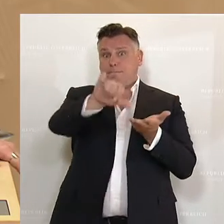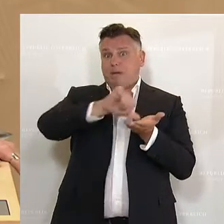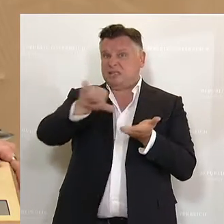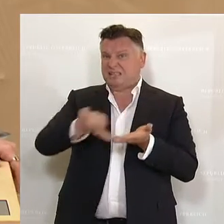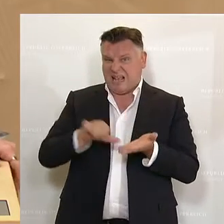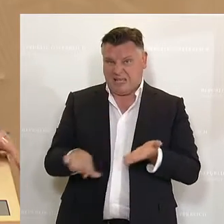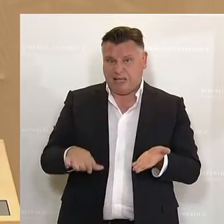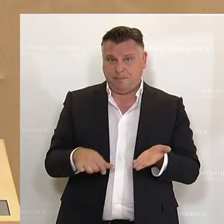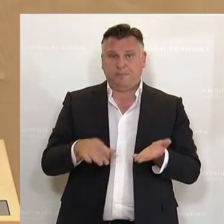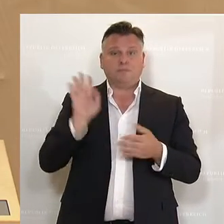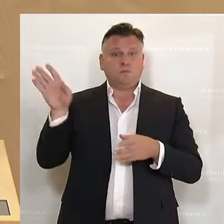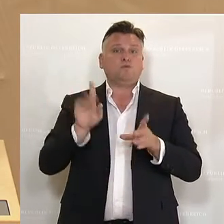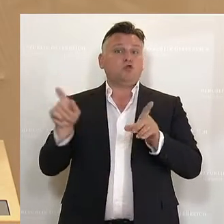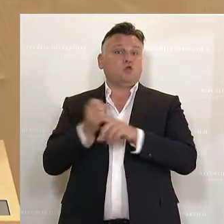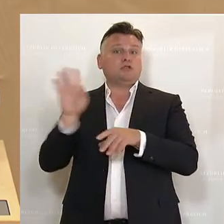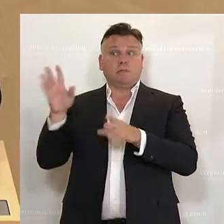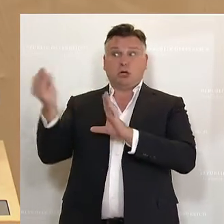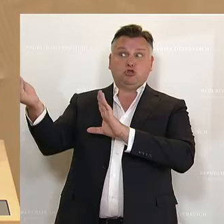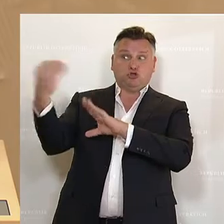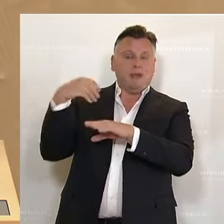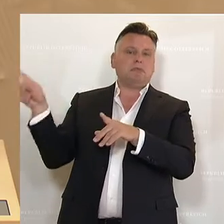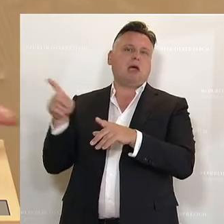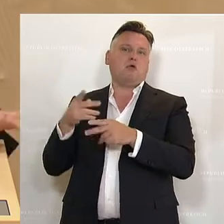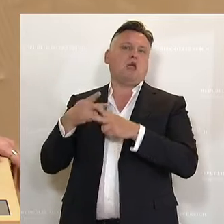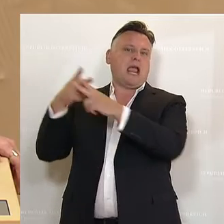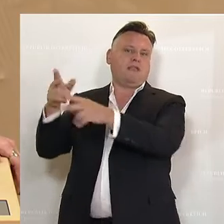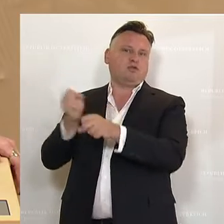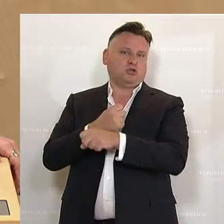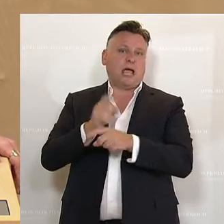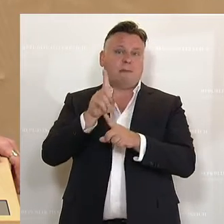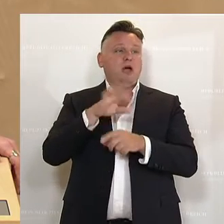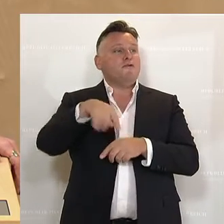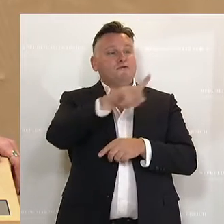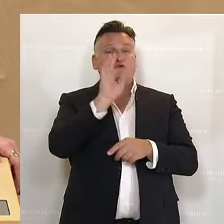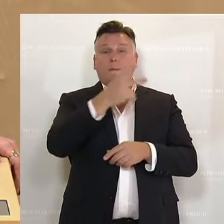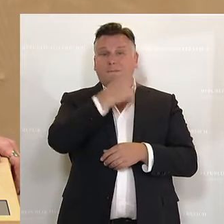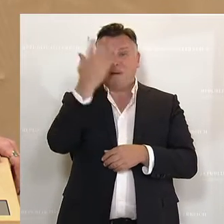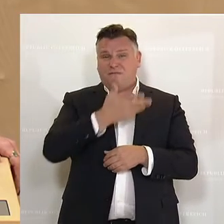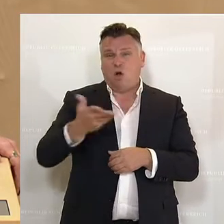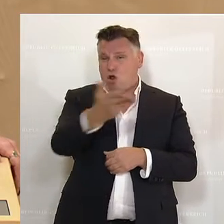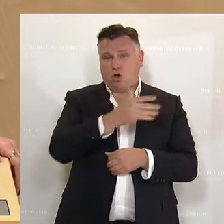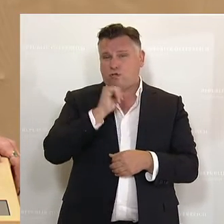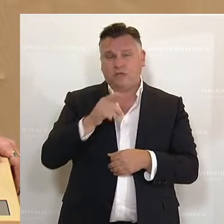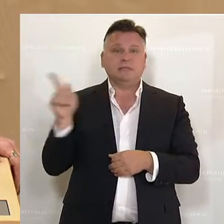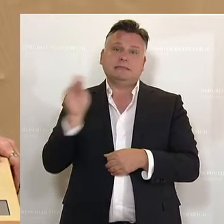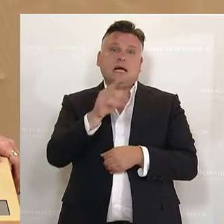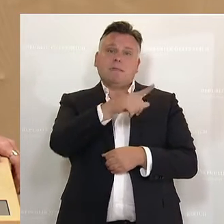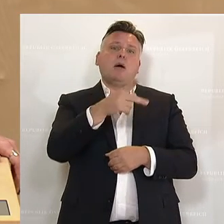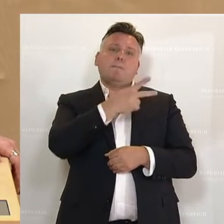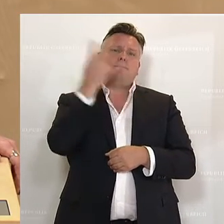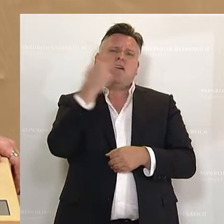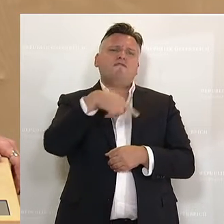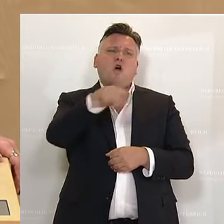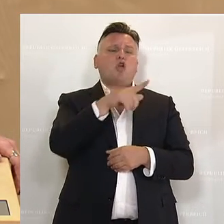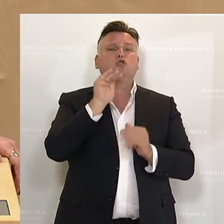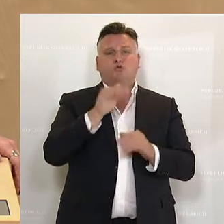sie bedienen ihre Spenderinnen und Spender, während die echten Hilfen ausbleiben. Die Bevölkerung soll aber dankbar sein, werte Kollegen und Kolleginnen